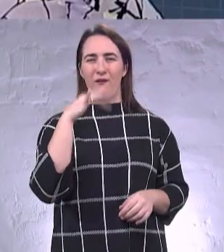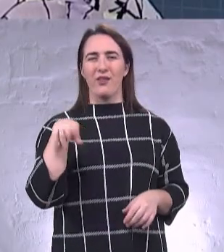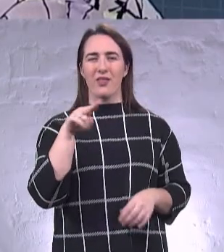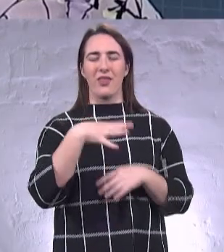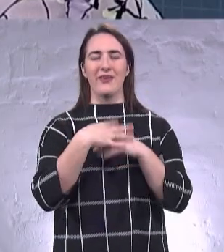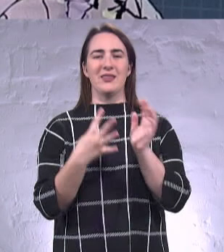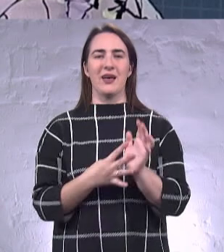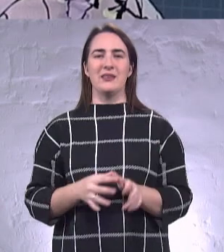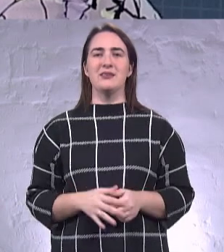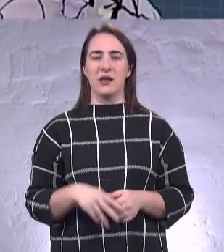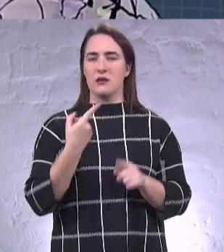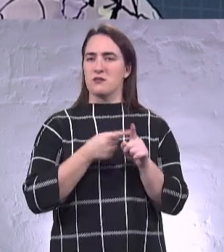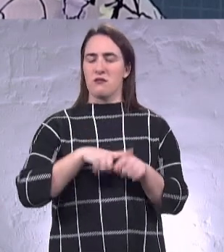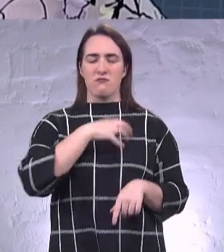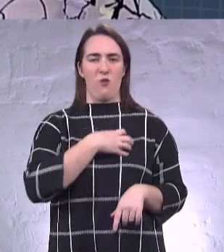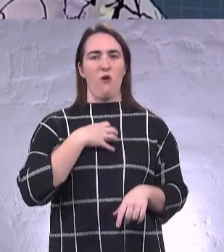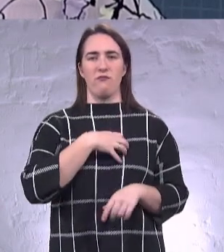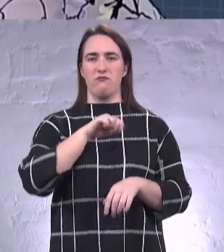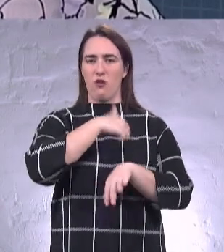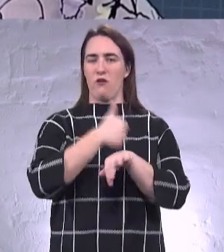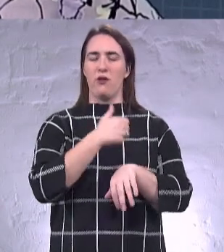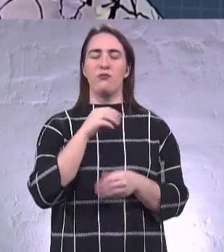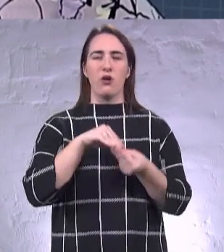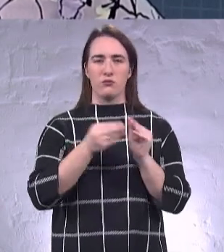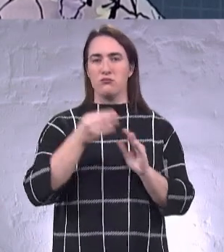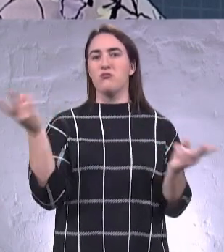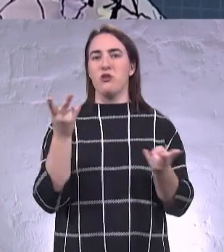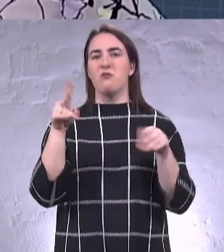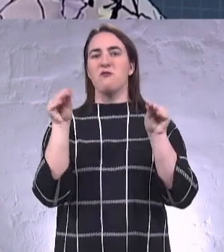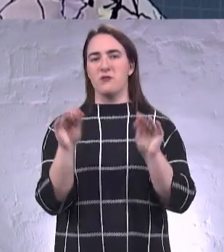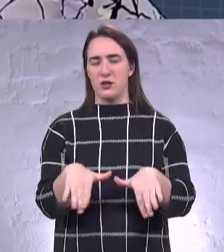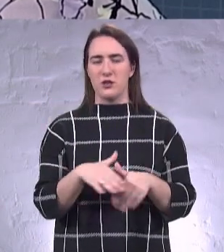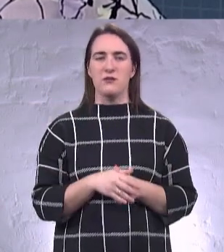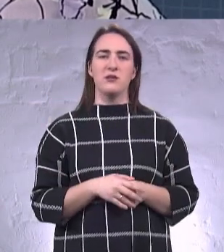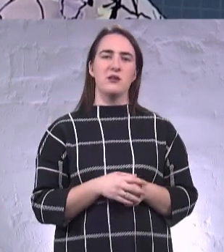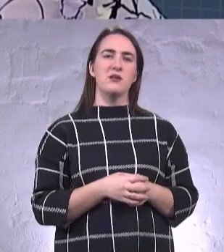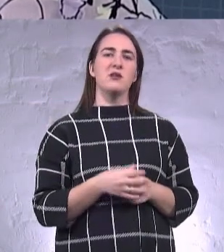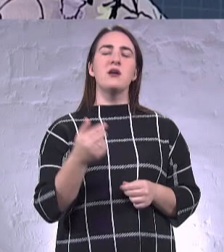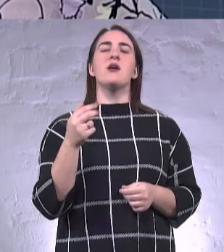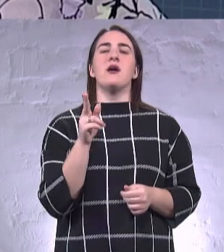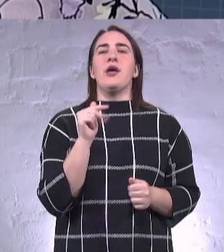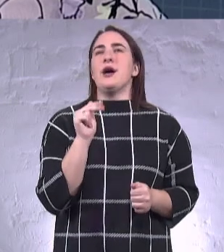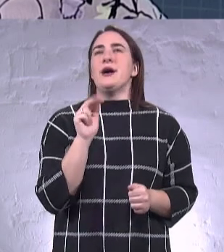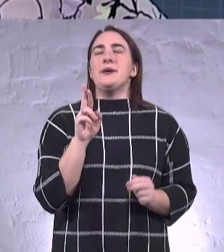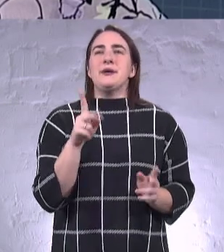Це головна проблема, яку необхідно вирішувати. І як би тут,